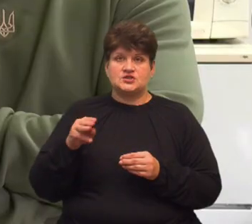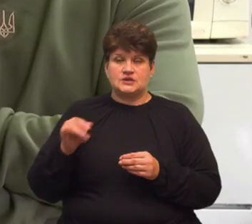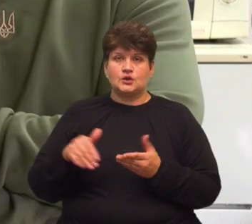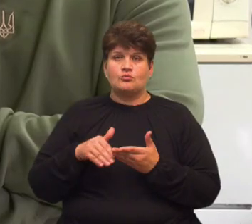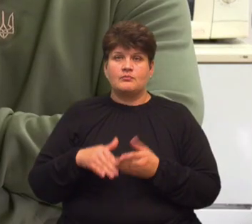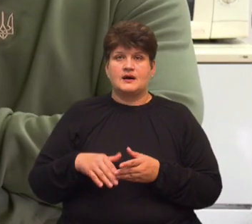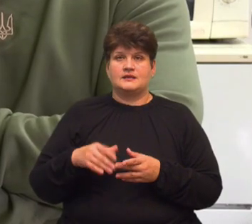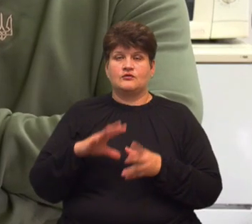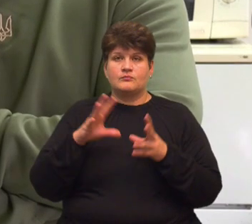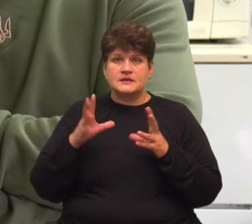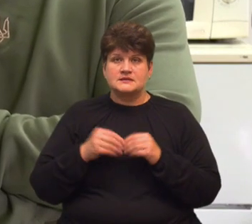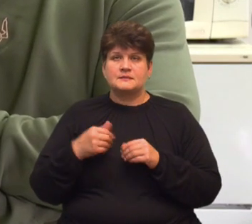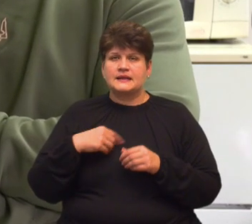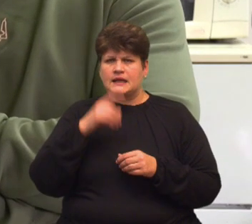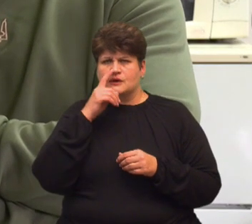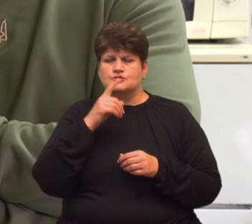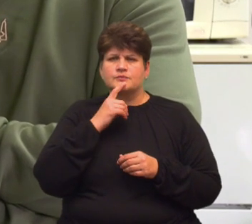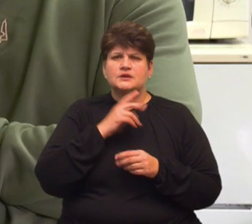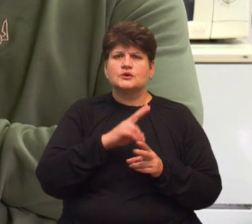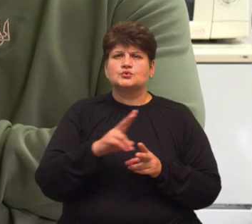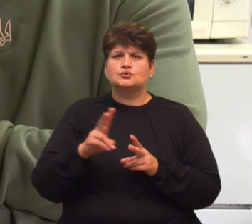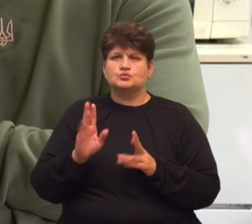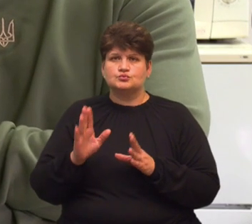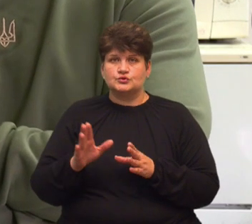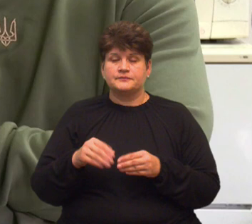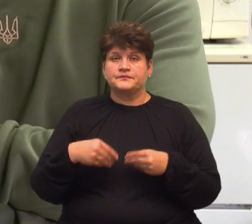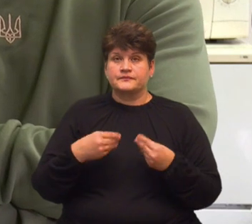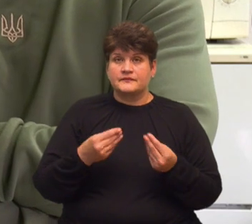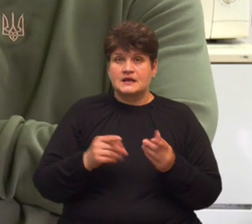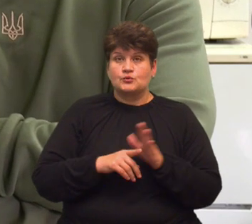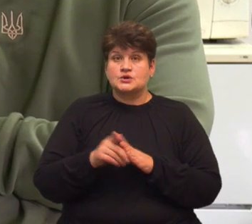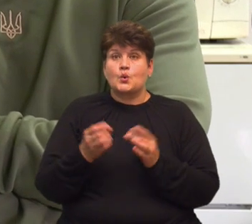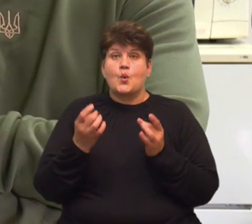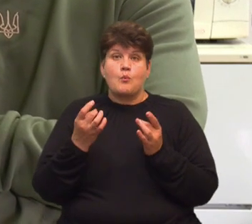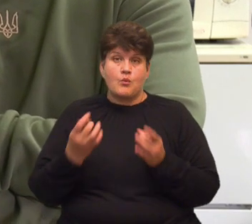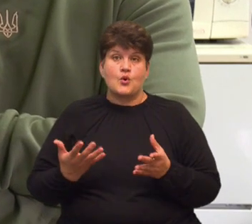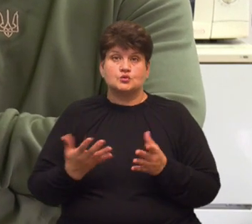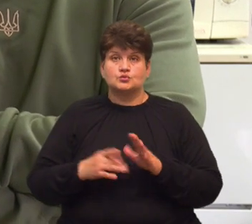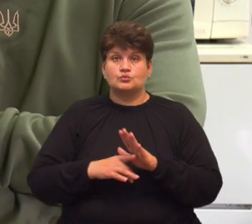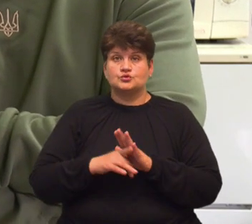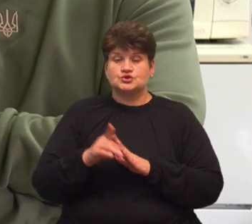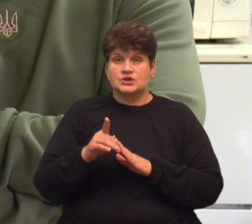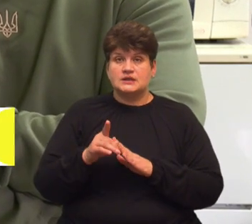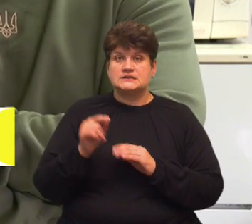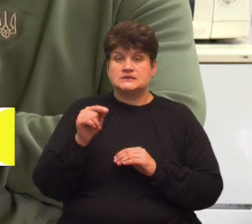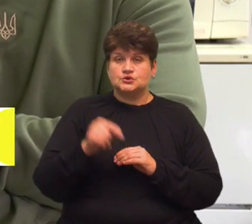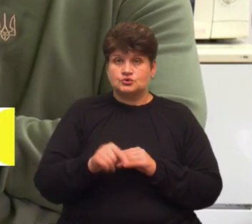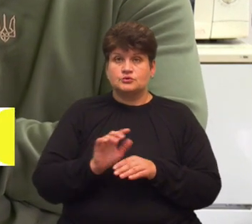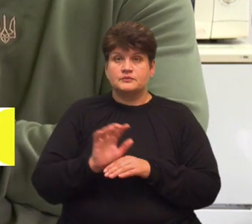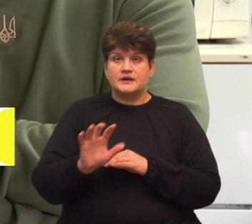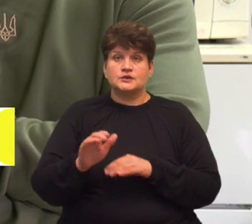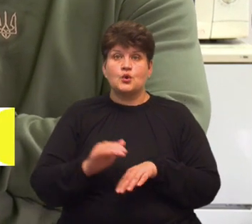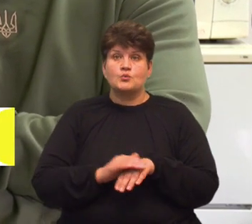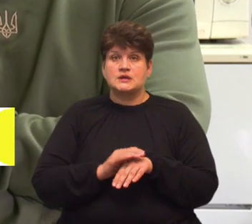вже в принципі тоді ми не розуміли, кому ми будемо все відправляти. Спочатку ми просто почалася ідея з того, щоб відправляти гуманітарну